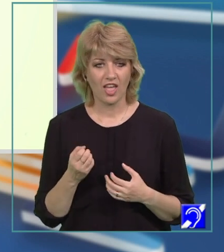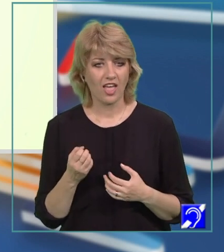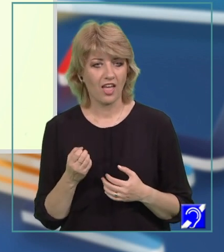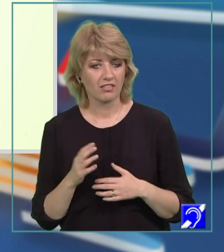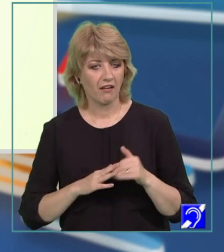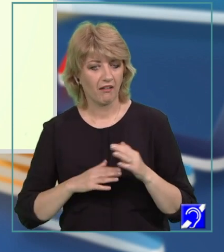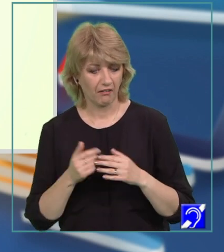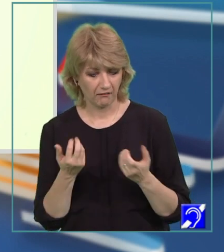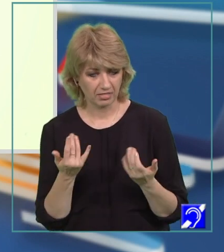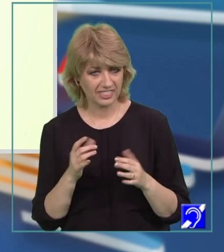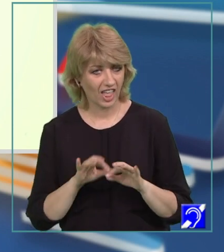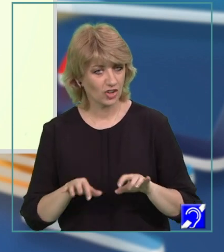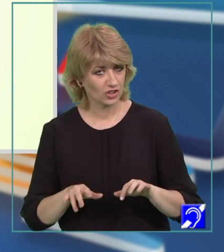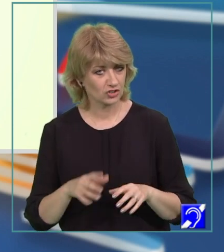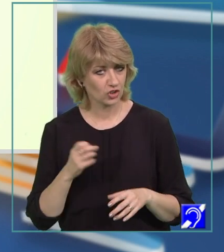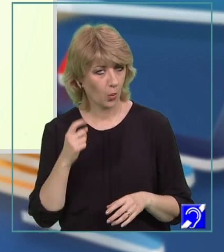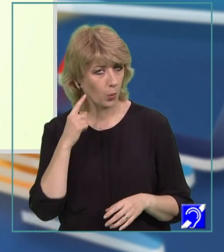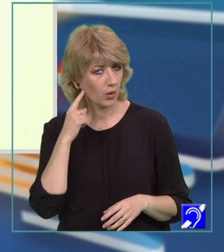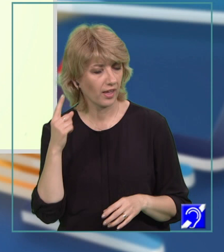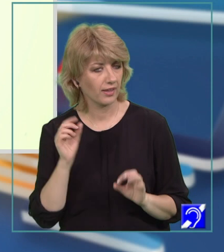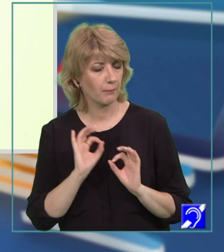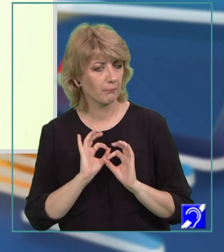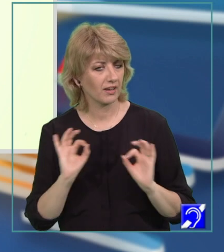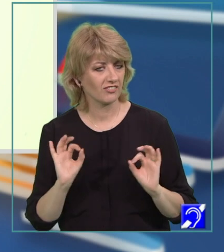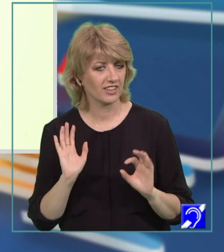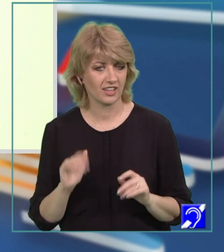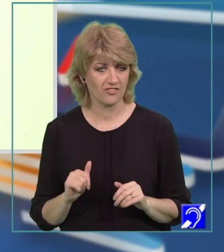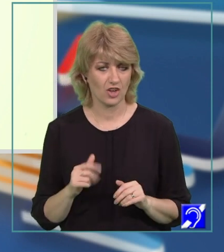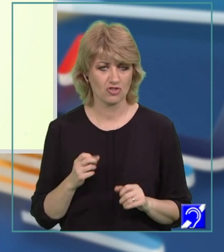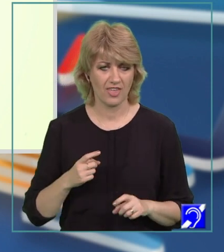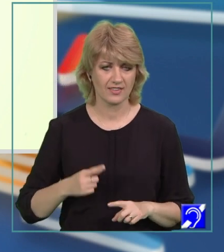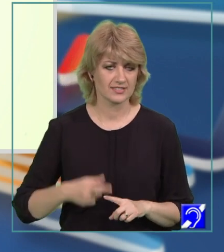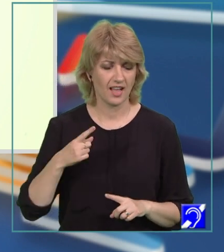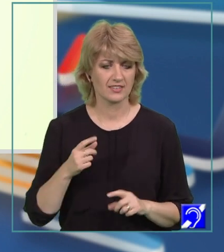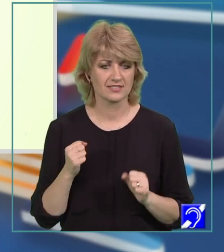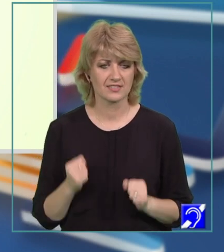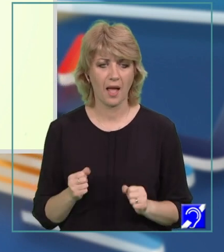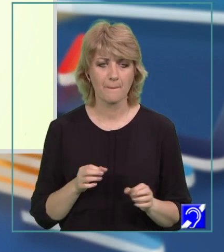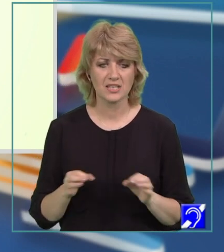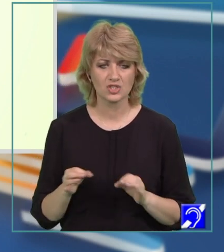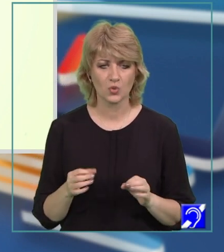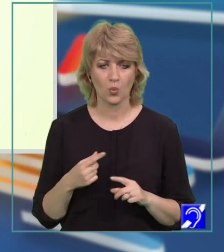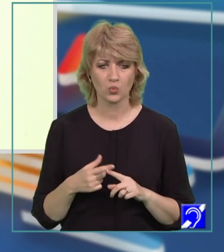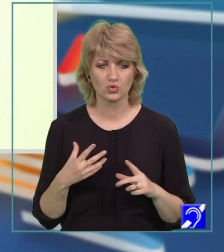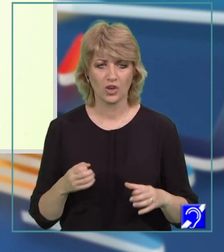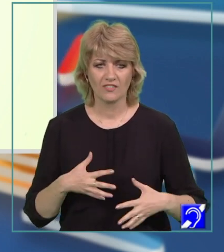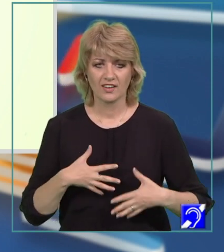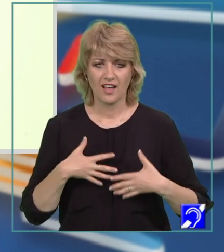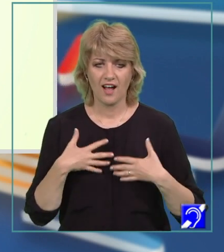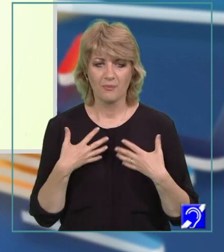erau degetele. Ce ureche perfectă avea. Ce exact ținea măsura. Cu ce freamăt